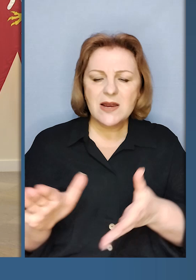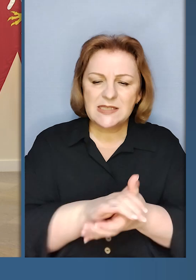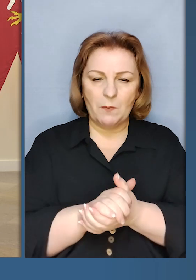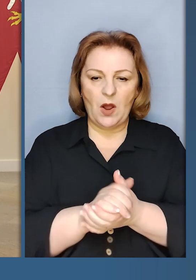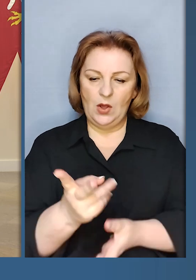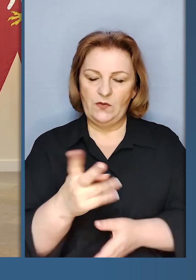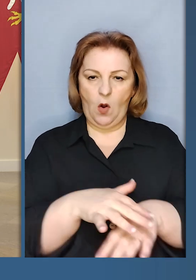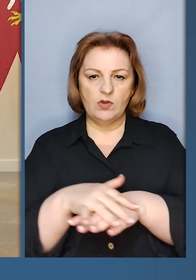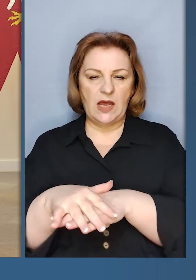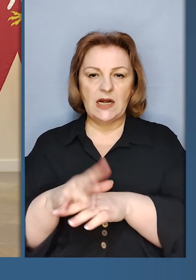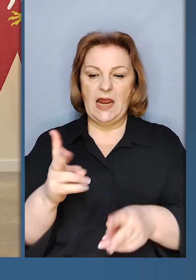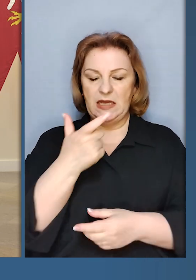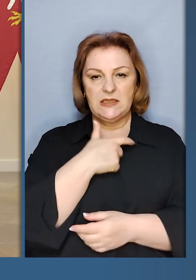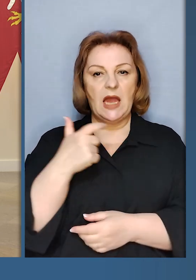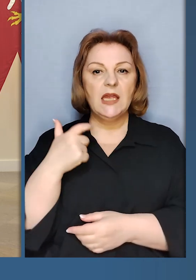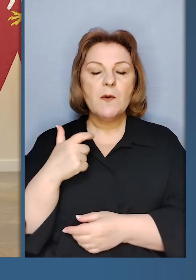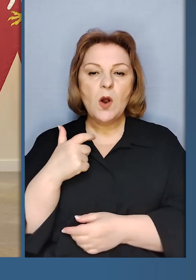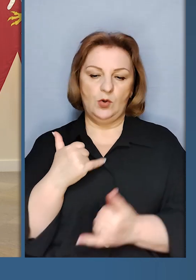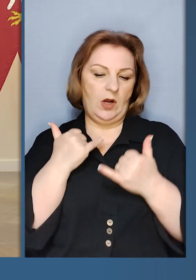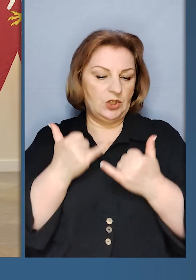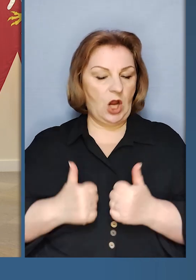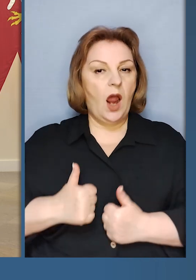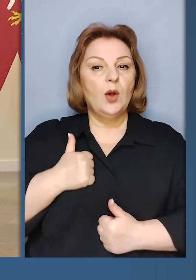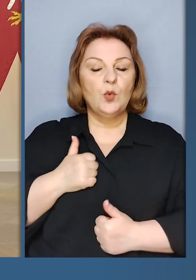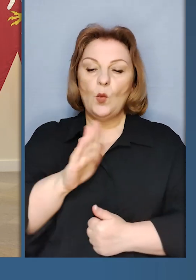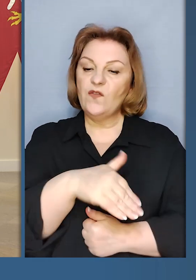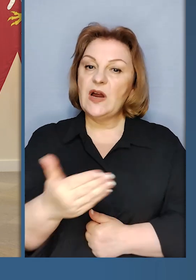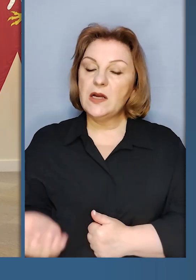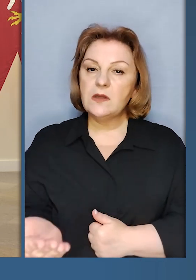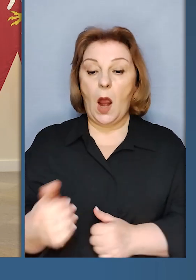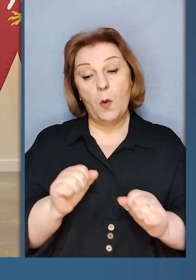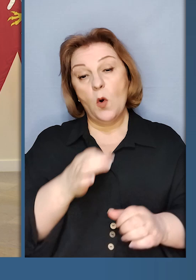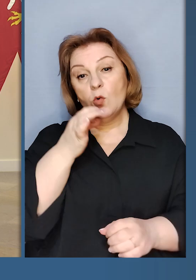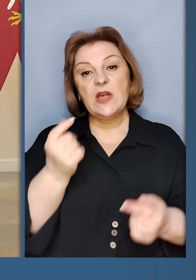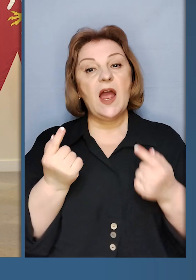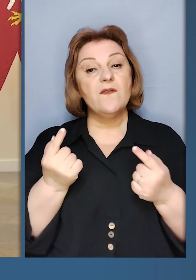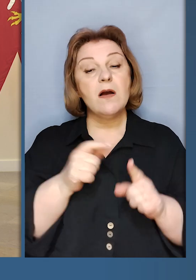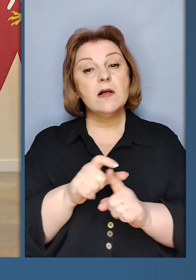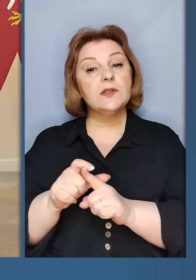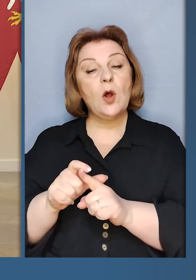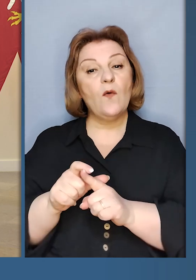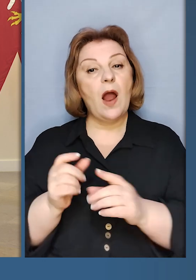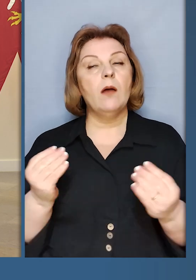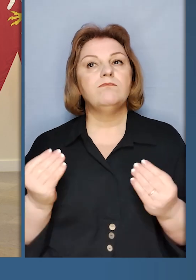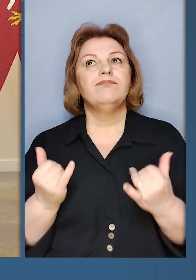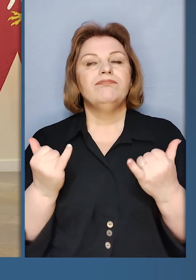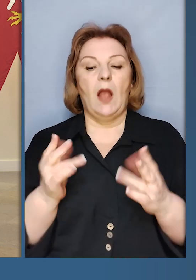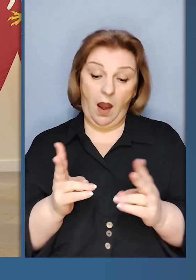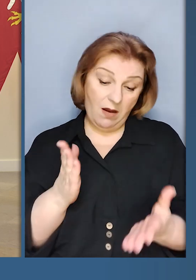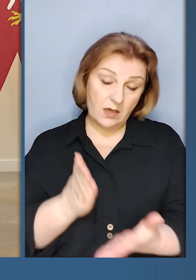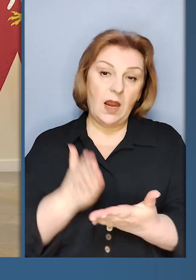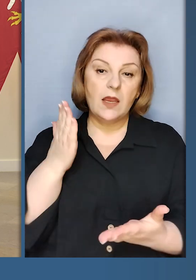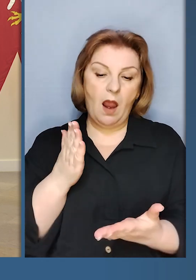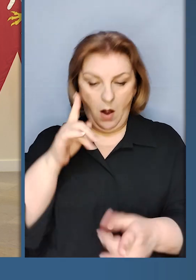це була спільнота двох народів. Народів, які себе шанують взаємно, і можливо я скажу великими словами, але